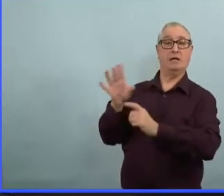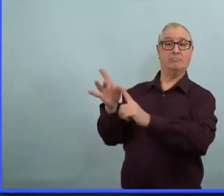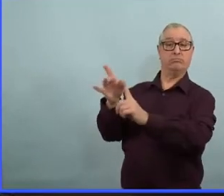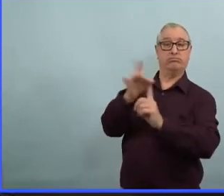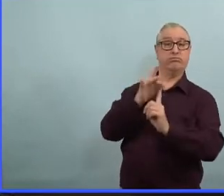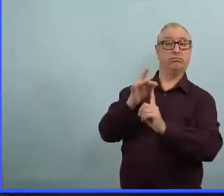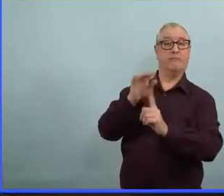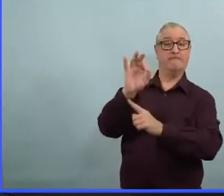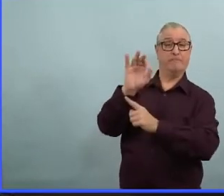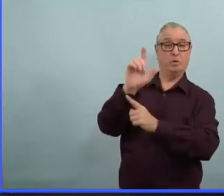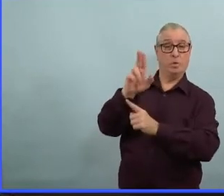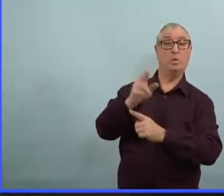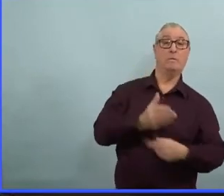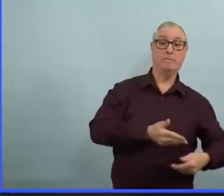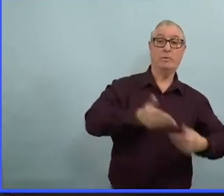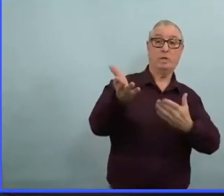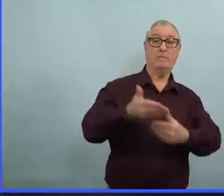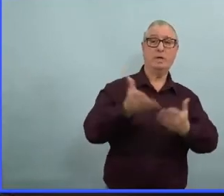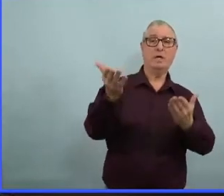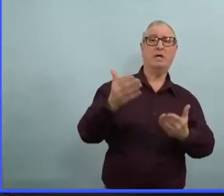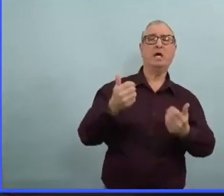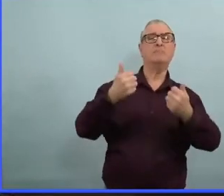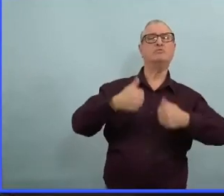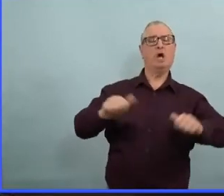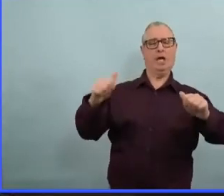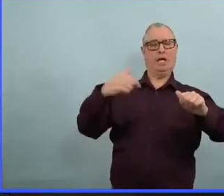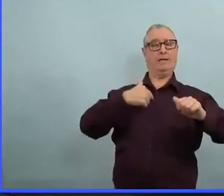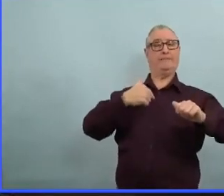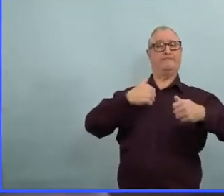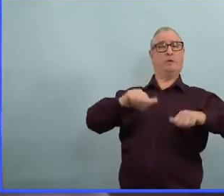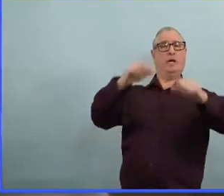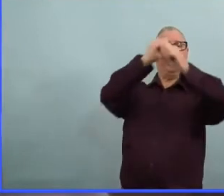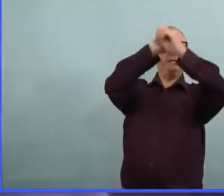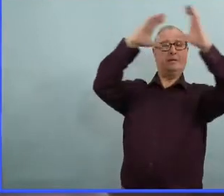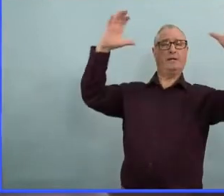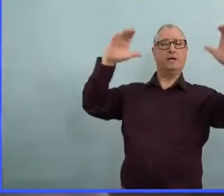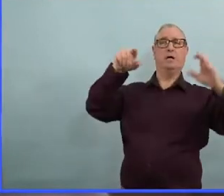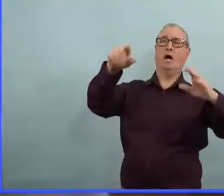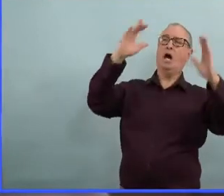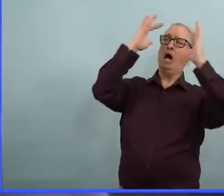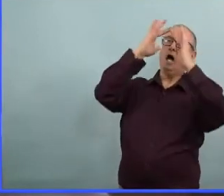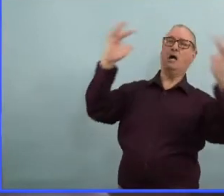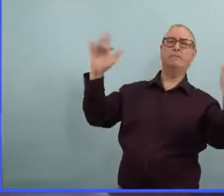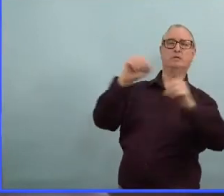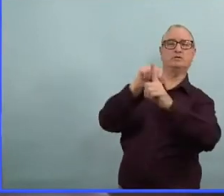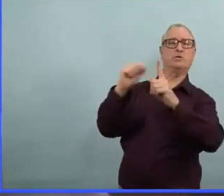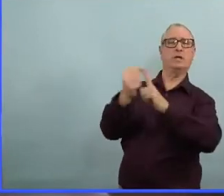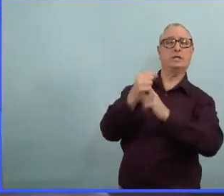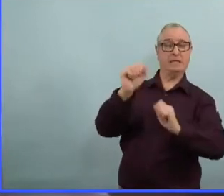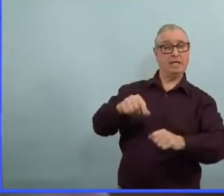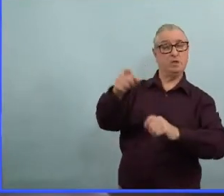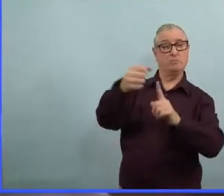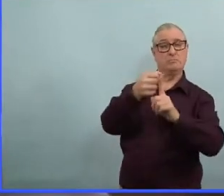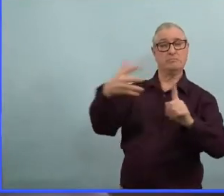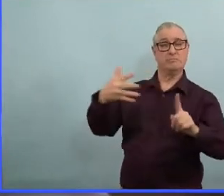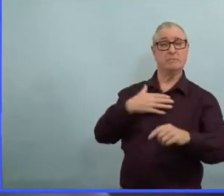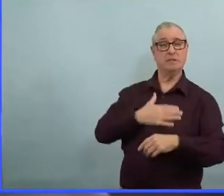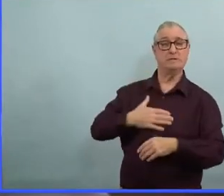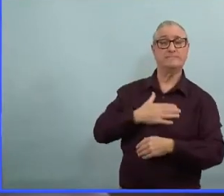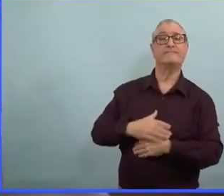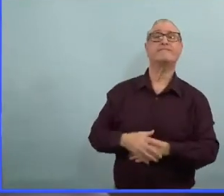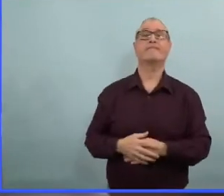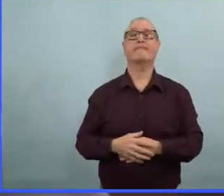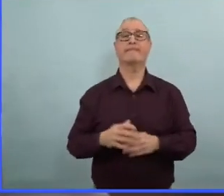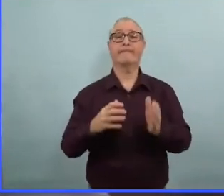J'essaie de mettre ça en contexte. Alors, pourriez-vous nous donner un peu plus de contexte pour la situation cette année ? C'est une très bonne